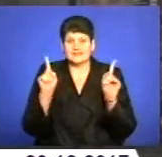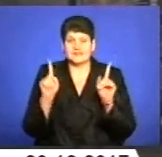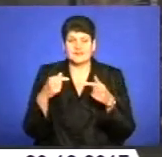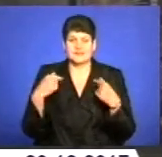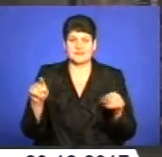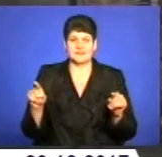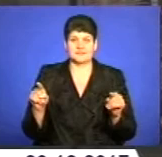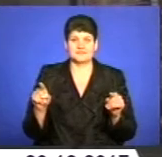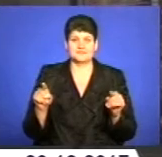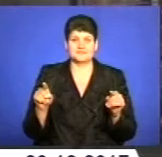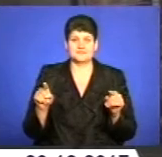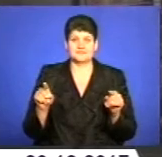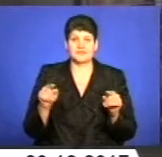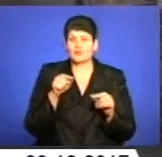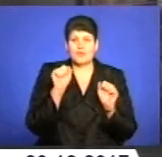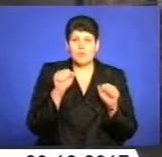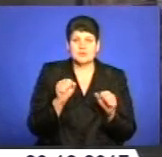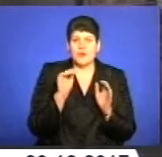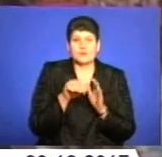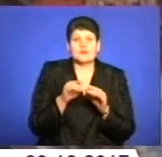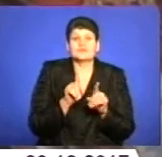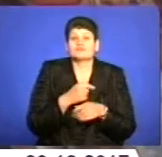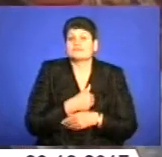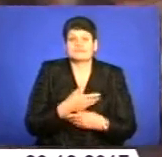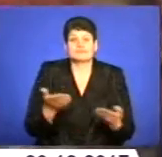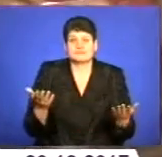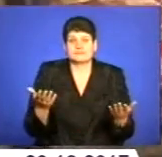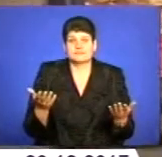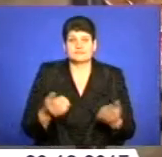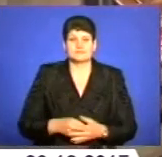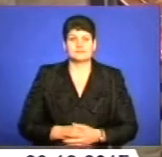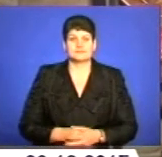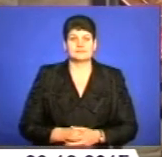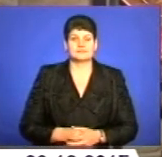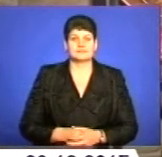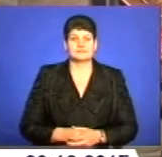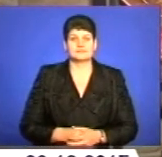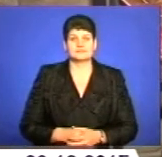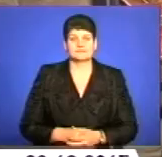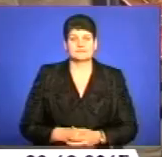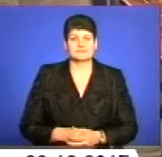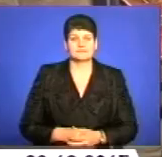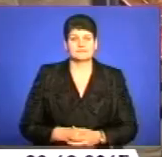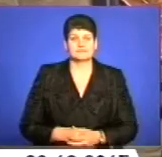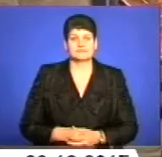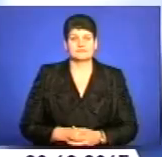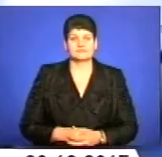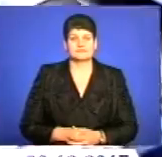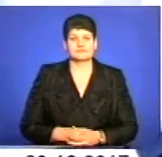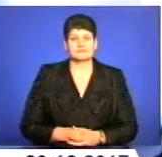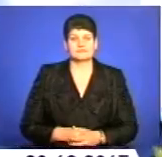казочці про Вінніпуха. Туди можна покласти що завгодно. Богдан Подиншук, Андрій Прокопів, Вісті ТТБ